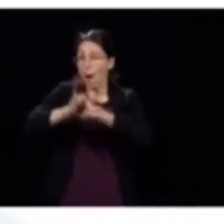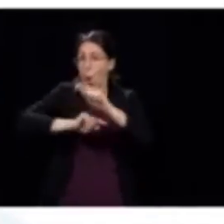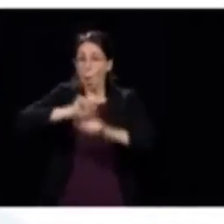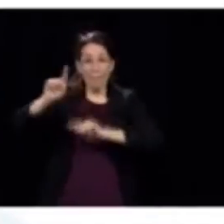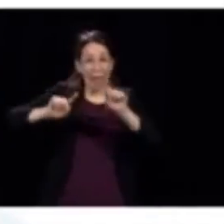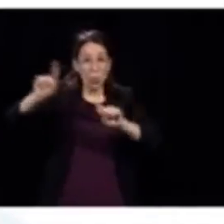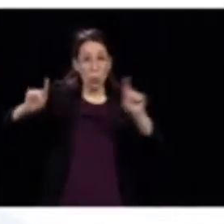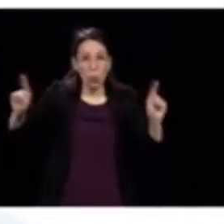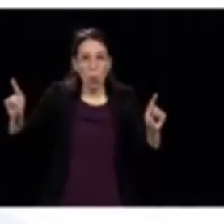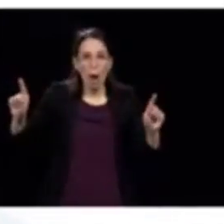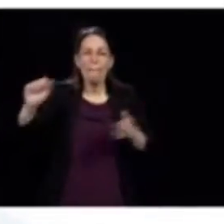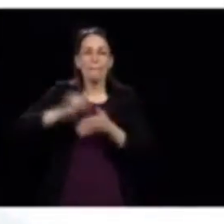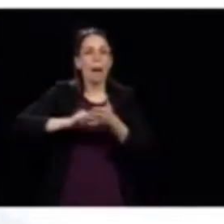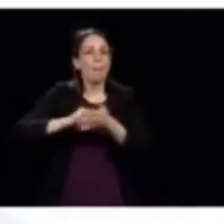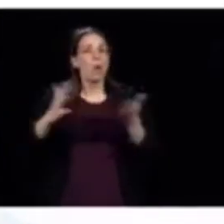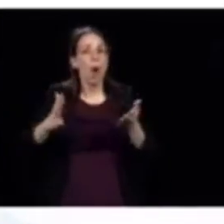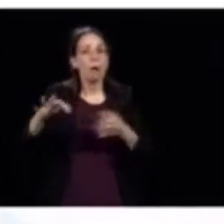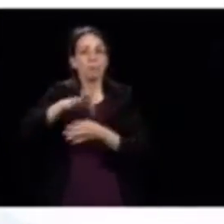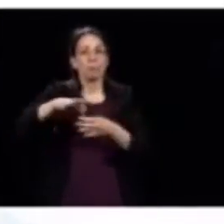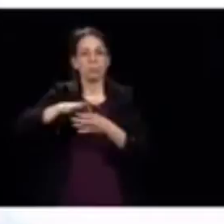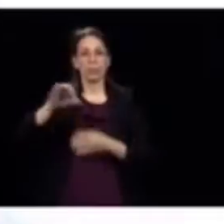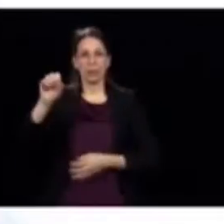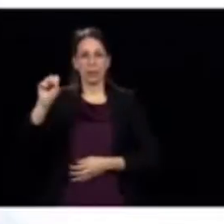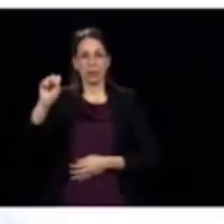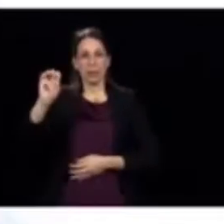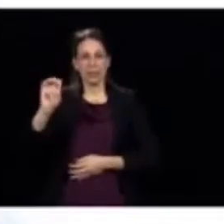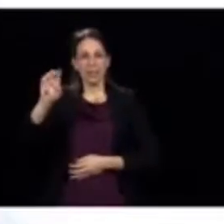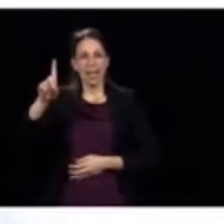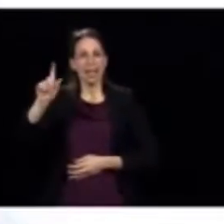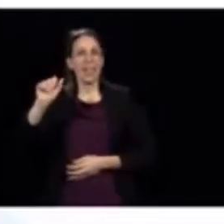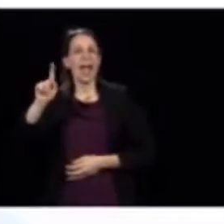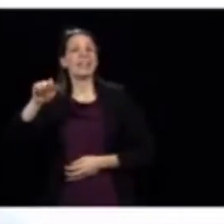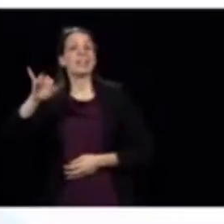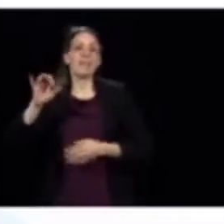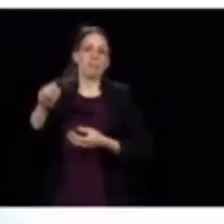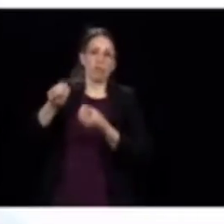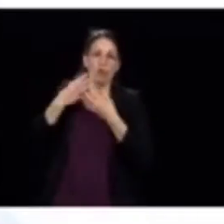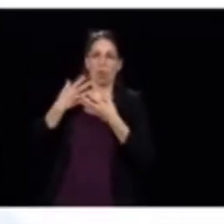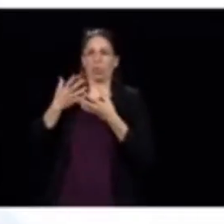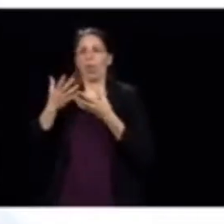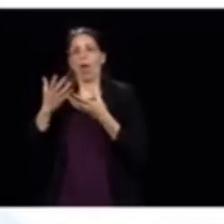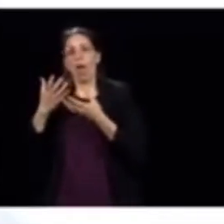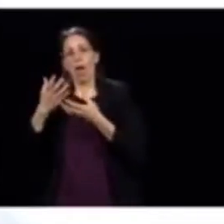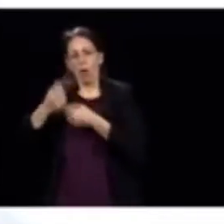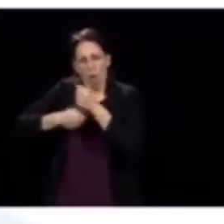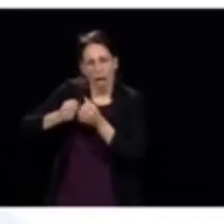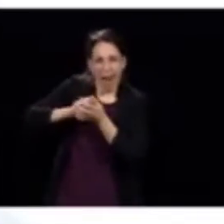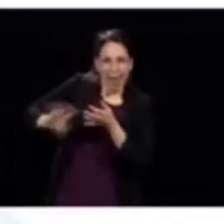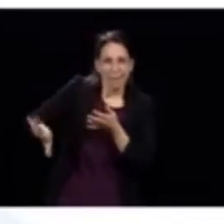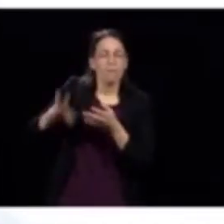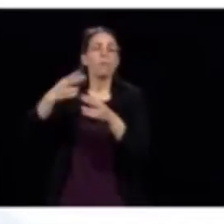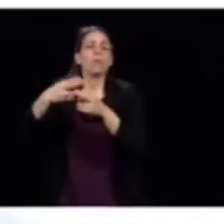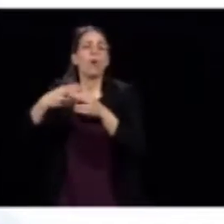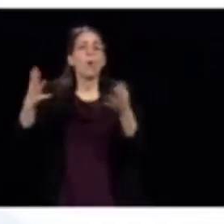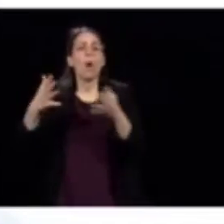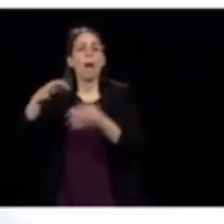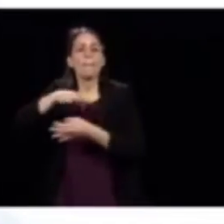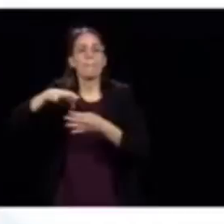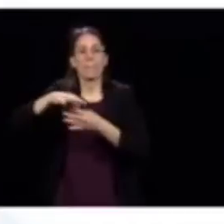mondiale de sédatifs. Propofol. Propofol. Il y a des